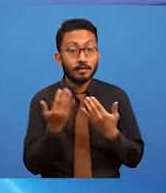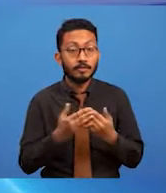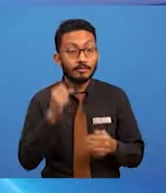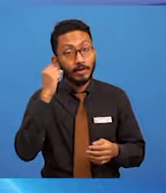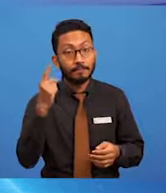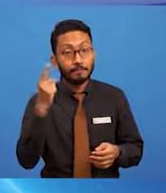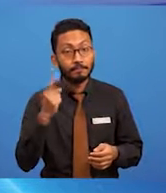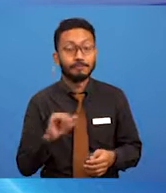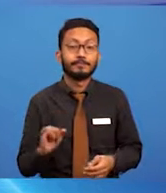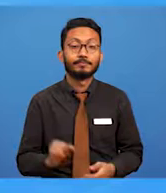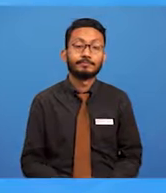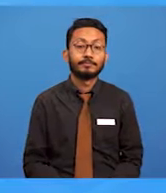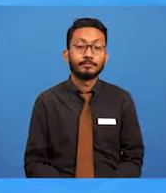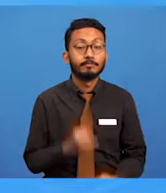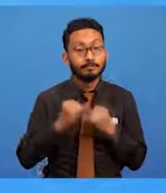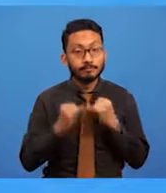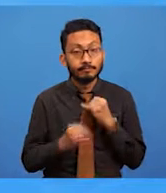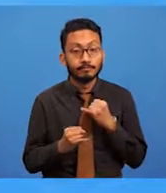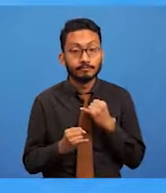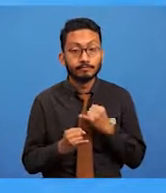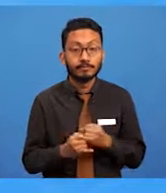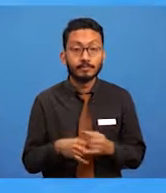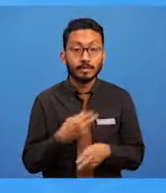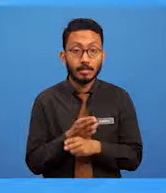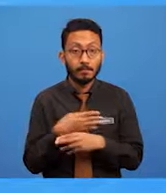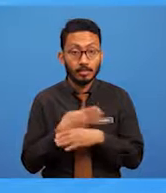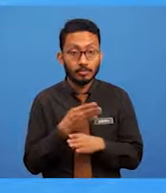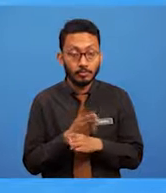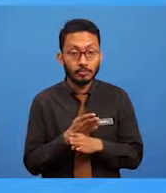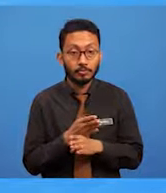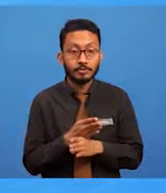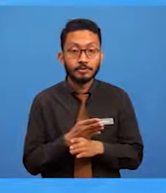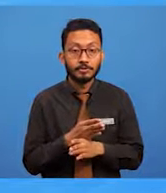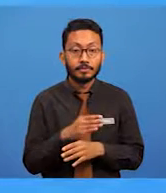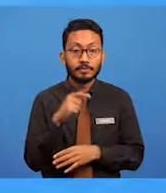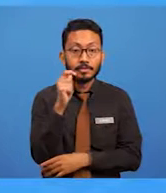yang terakhir yang adalah reka bentuk penerbitan.